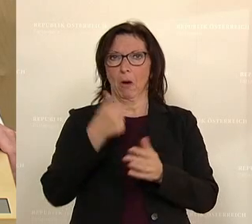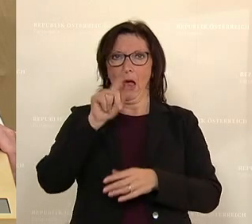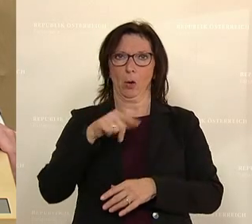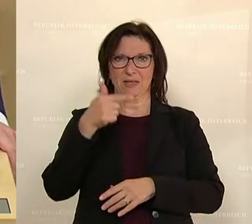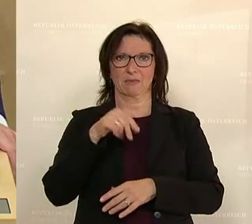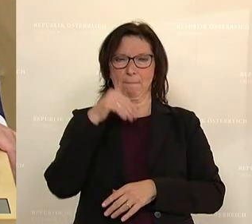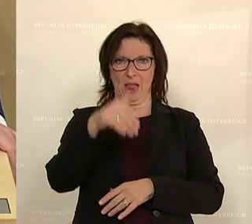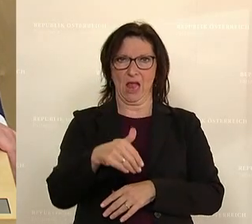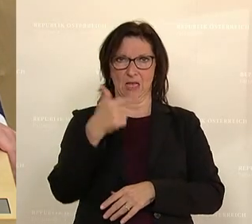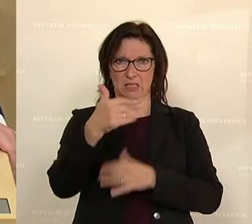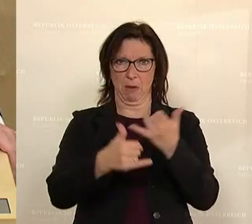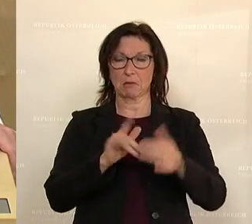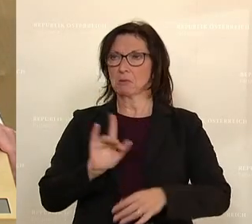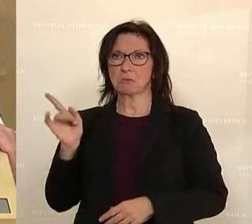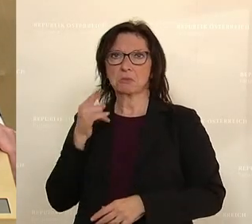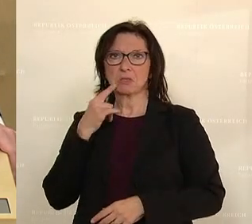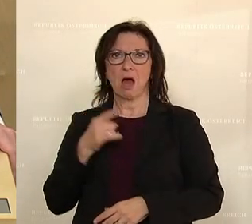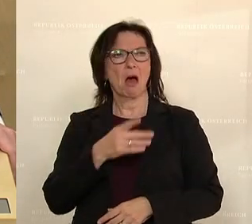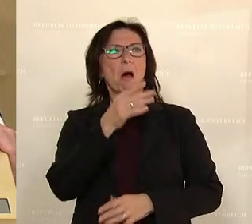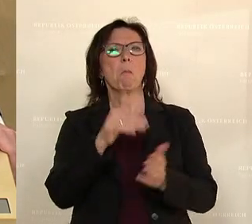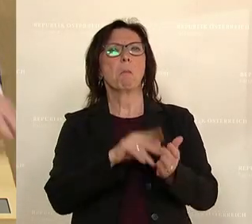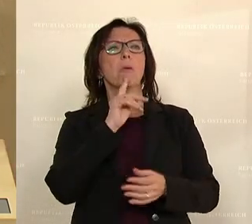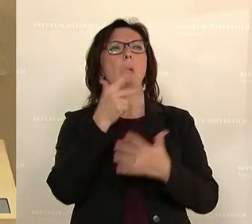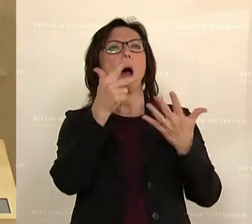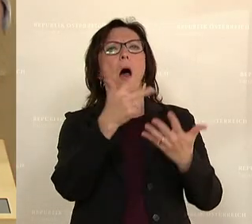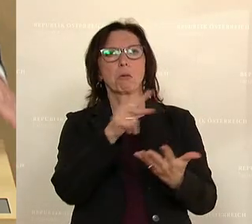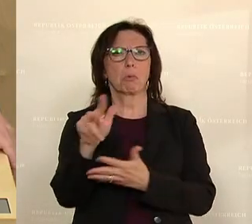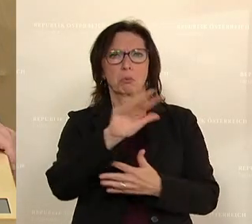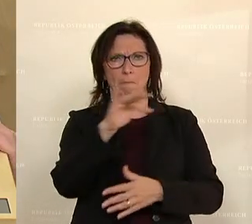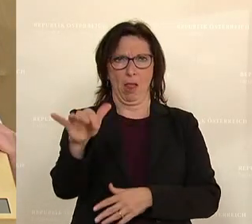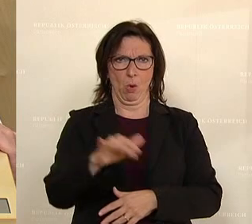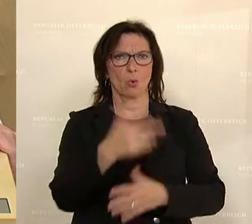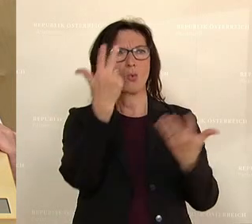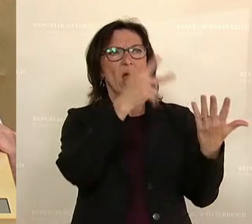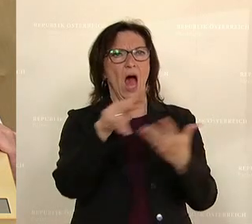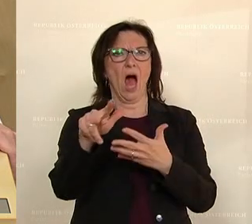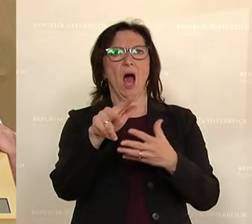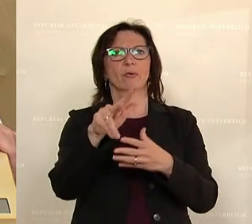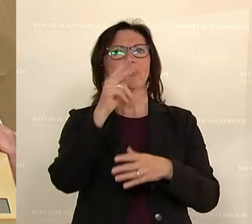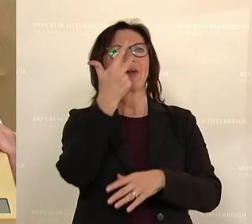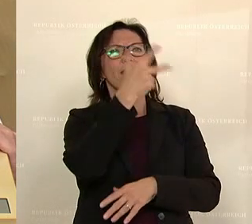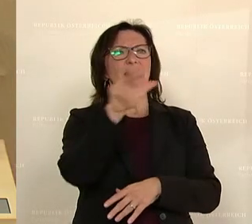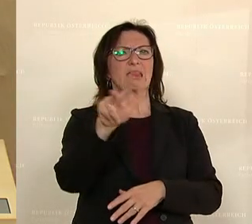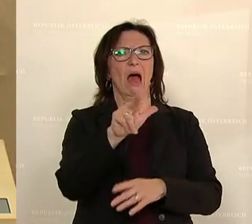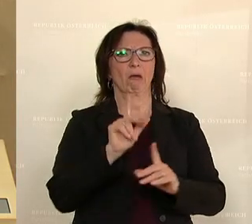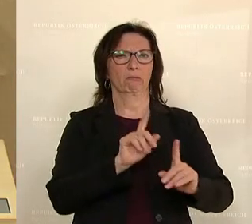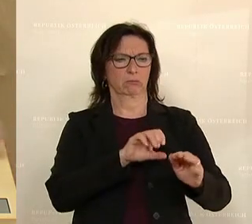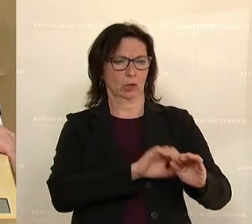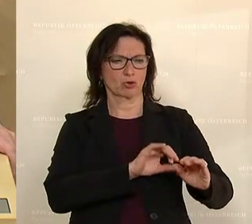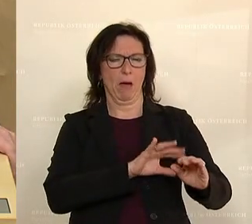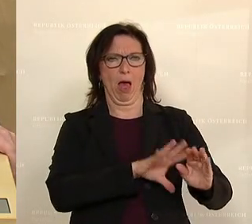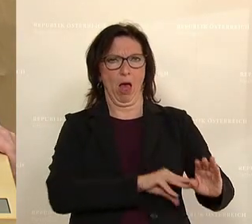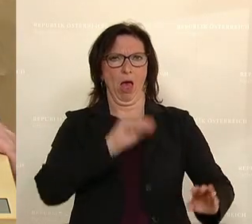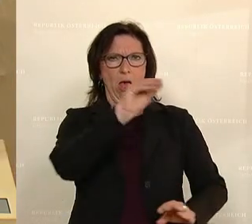Milliarden. Die nächsten zwei Jahre, Sie sagen, Sie brauchen nur 800 Millionen und von den 800 nehmen Sie mal 300 aus Ihrer eigenen Rücklage. Drei Tage